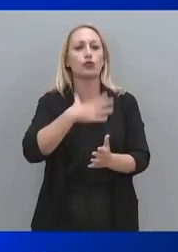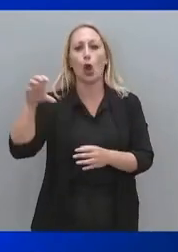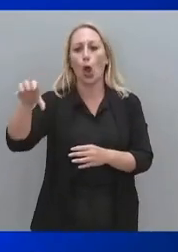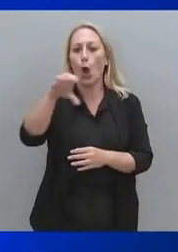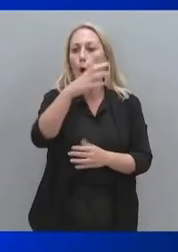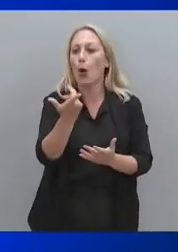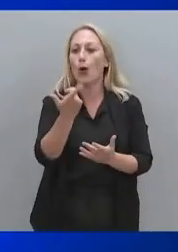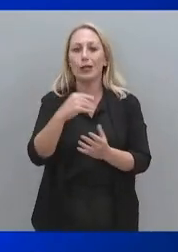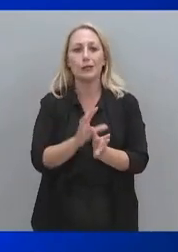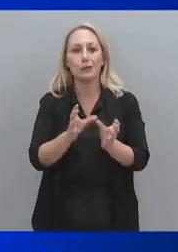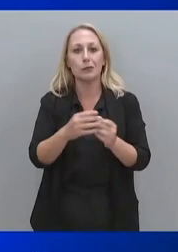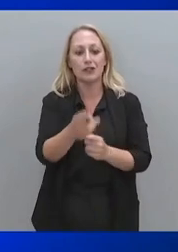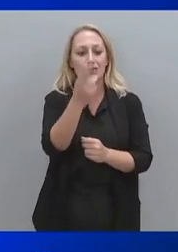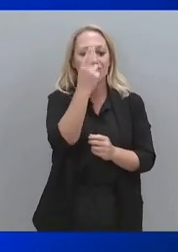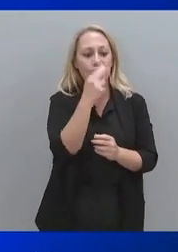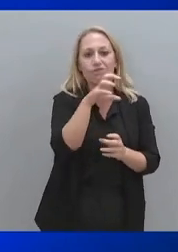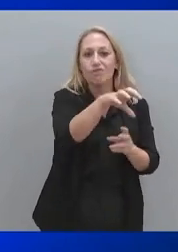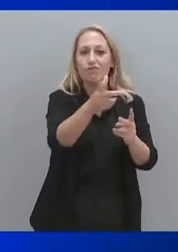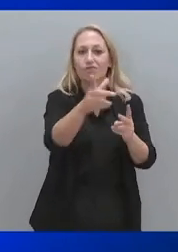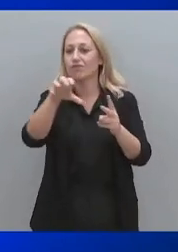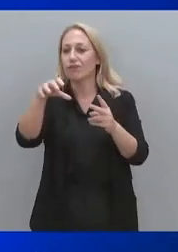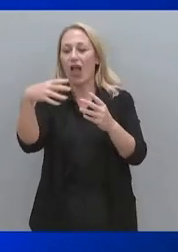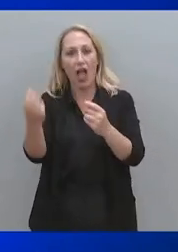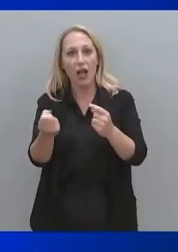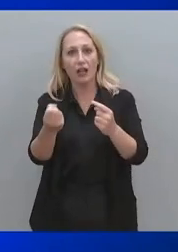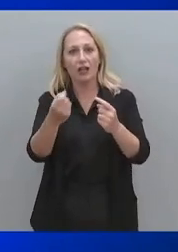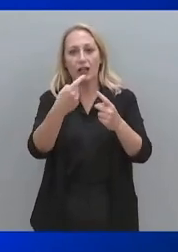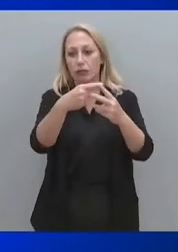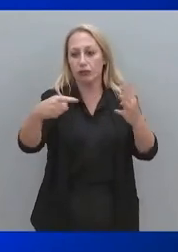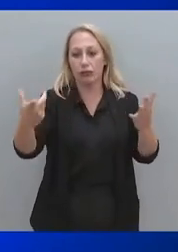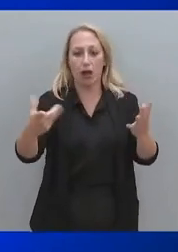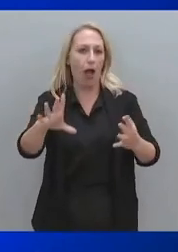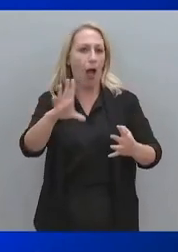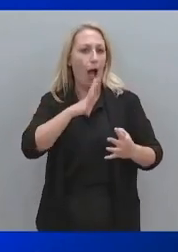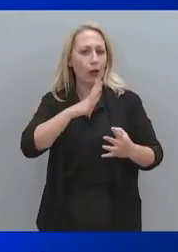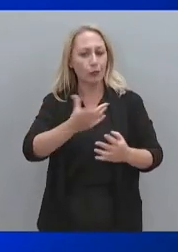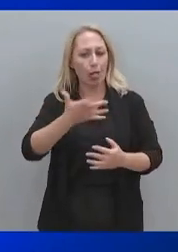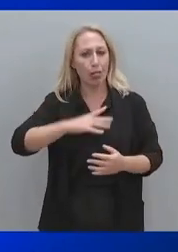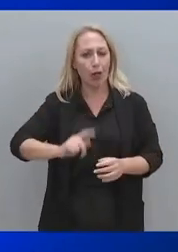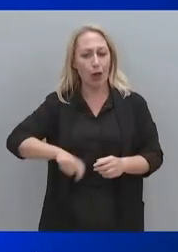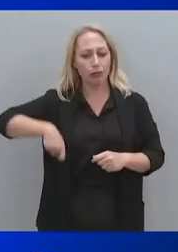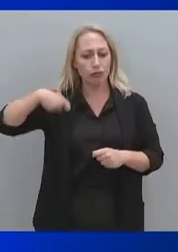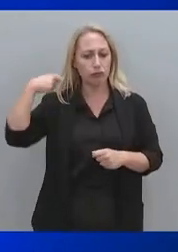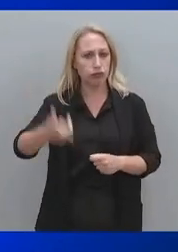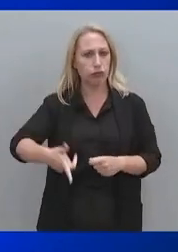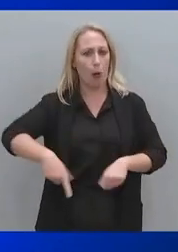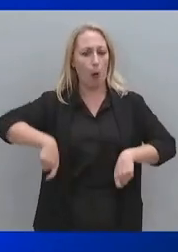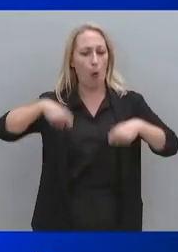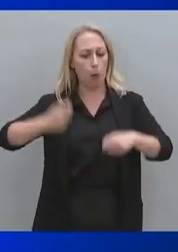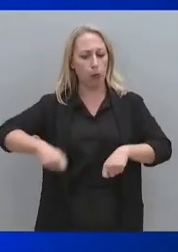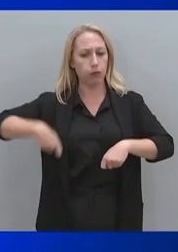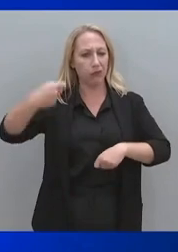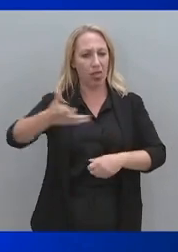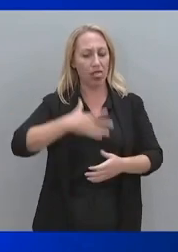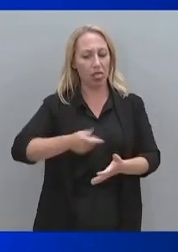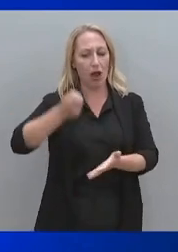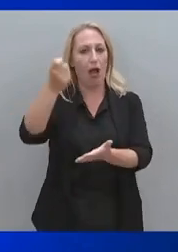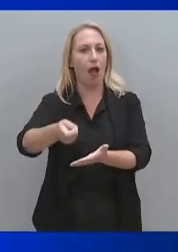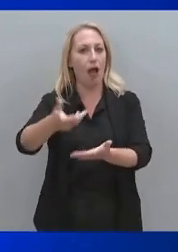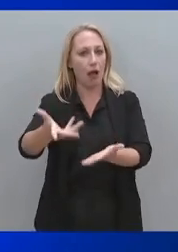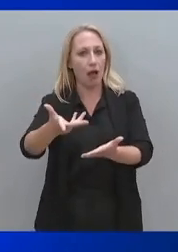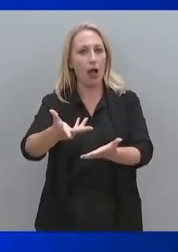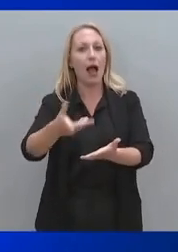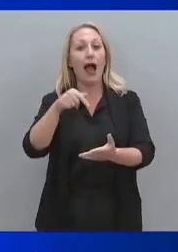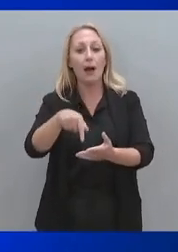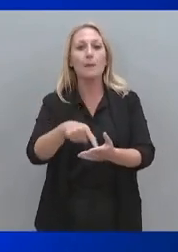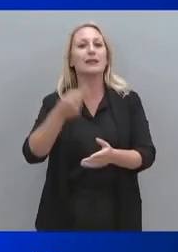αυταρχικά καθεστώτα, σε ενδεχομένως ανθρώπους οι οποίοι έχουν διάθεση να πληρώσουν για να τα αποκτήσουν. Και μέχρι σήμερα δεν